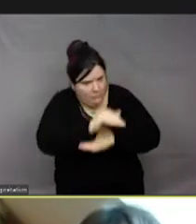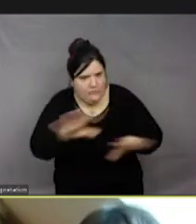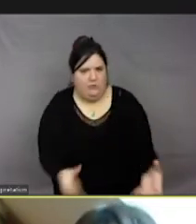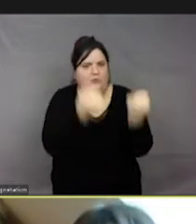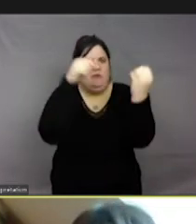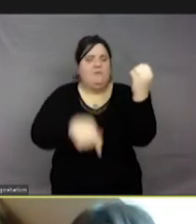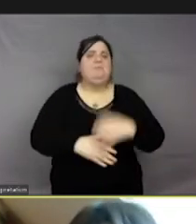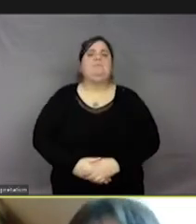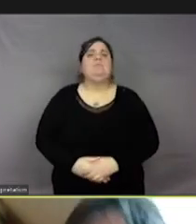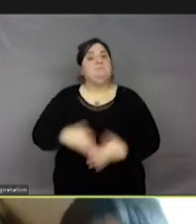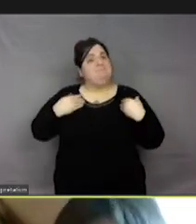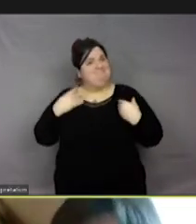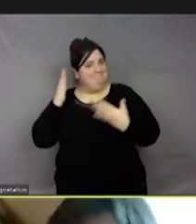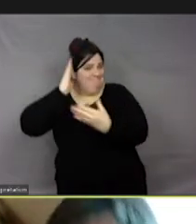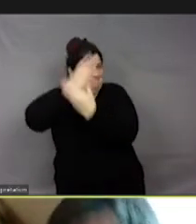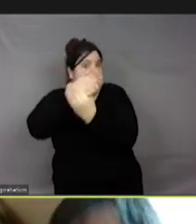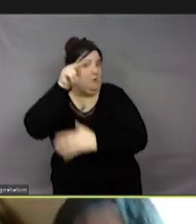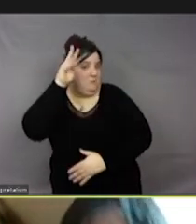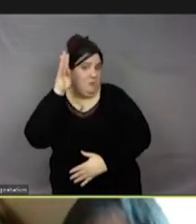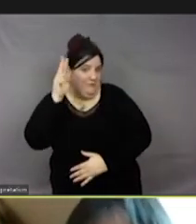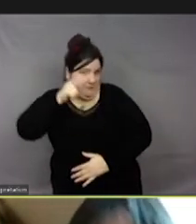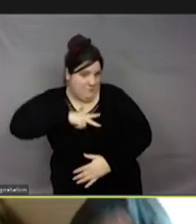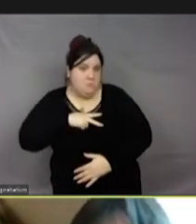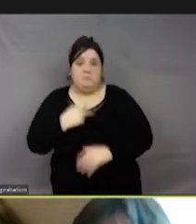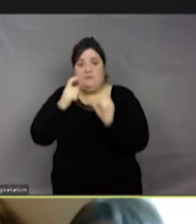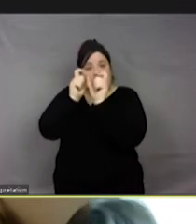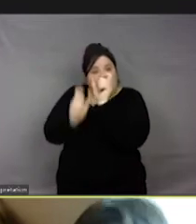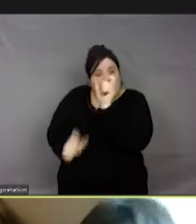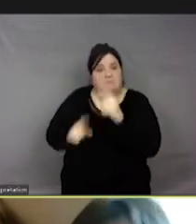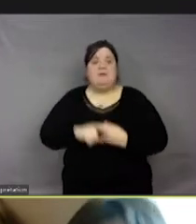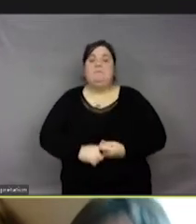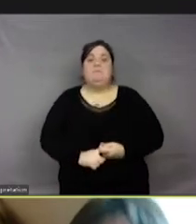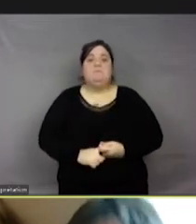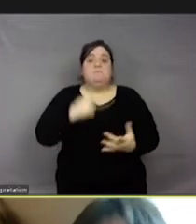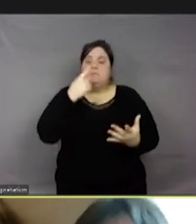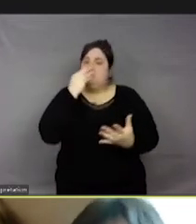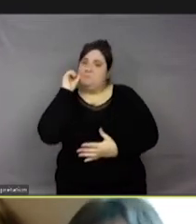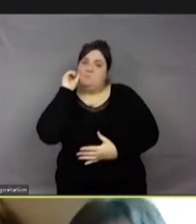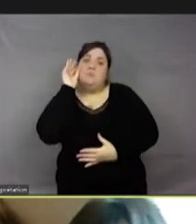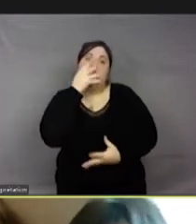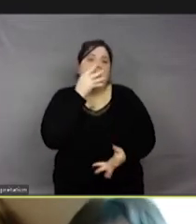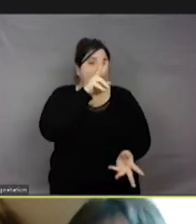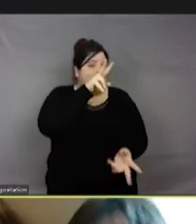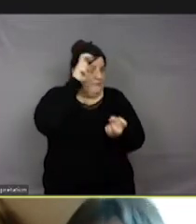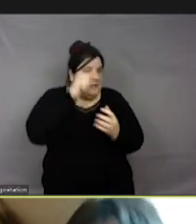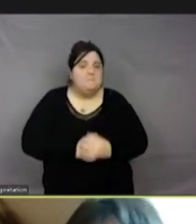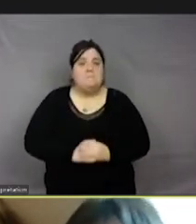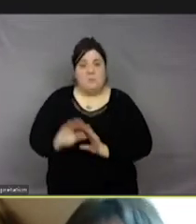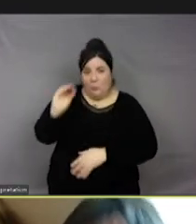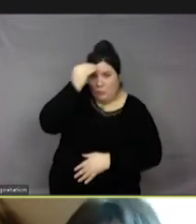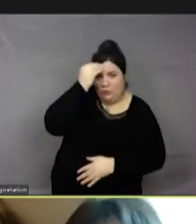sensibilité, de conscience, de sentience animalière, mais peut-être ne faites-vous pas bien la différence entre ces trois mots